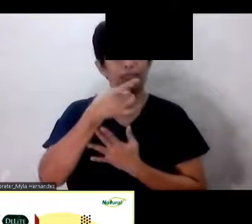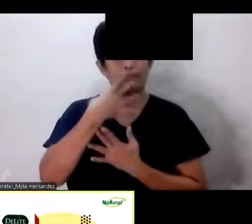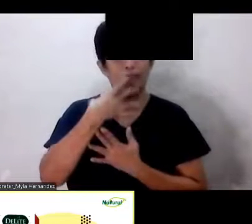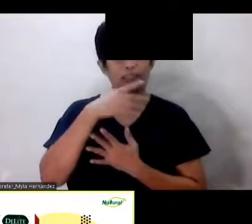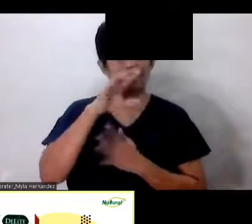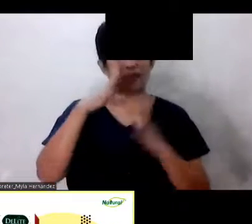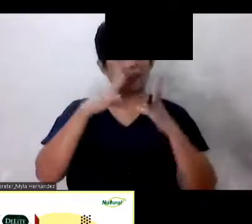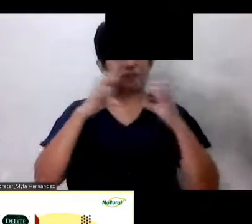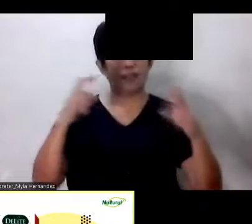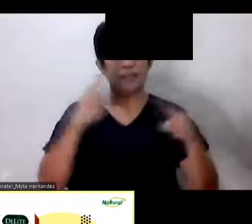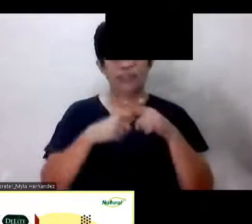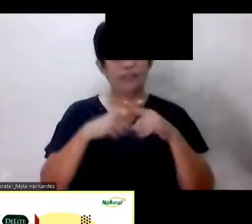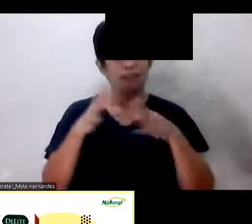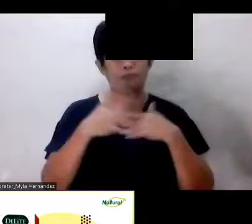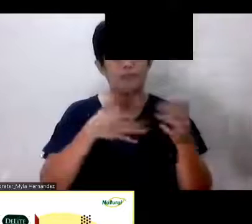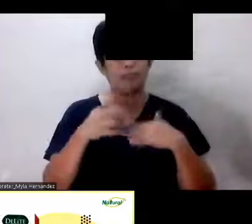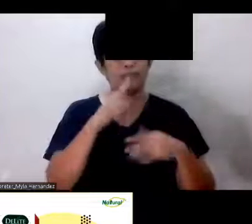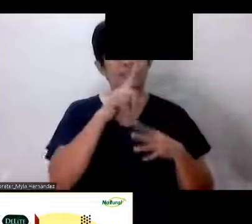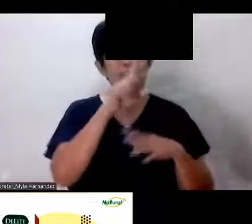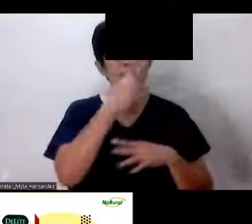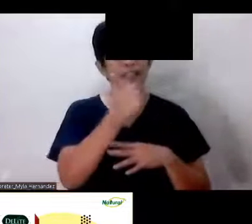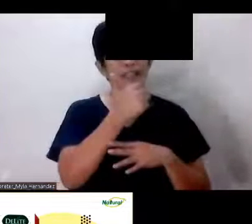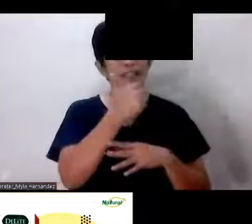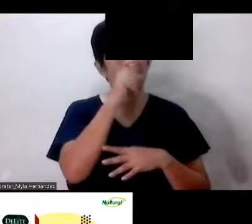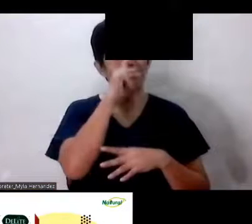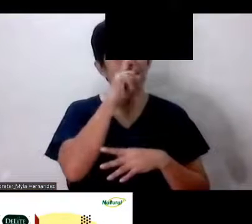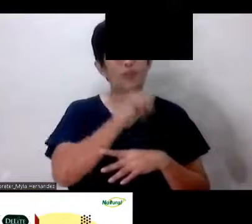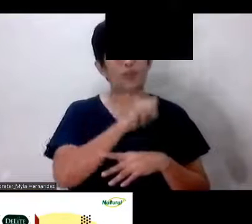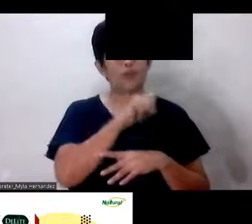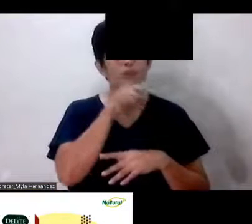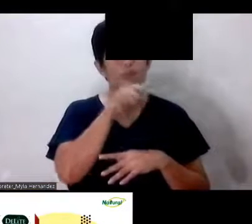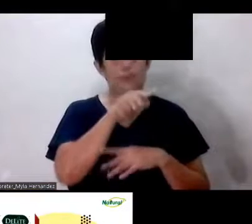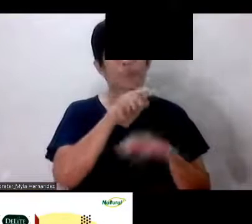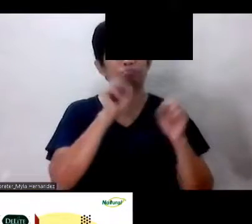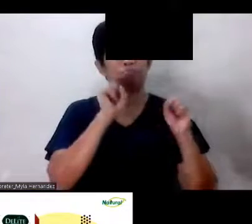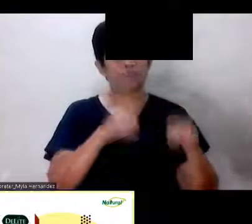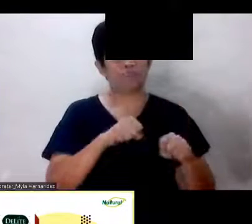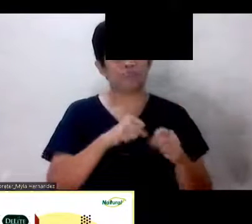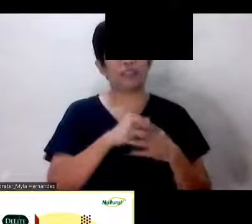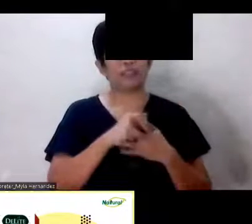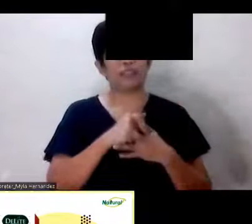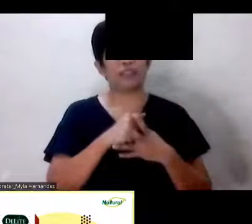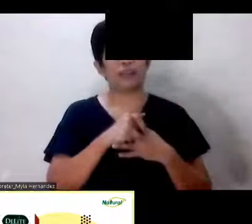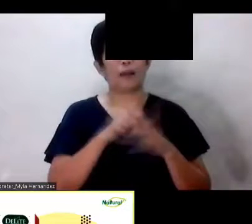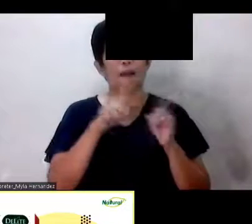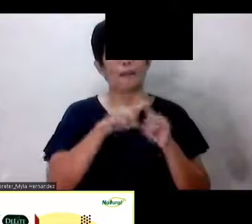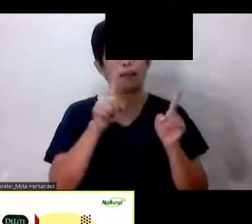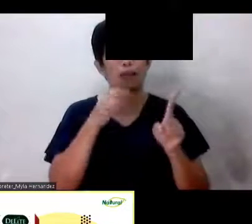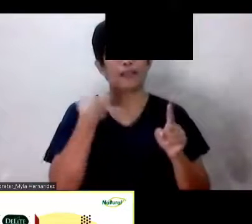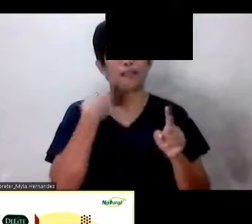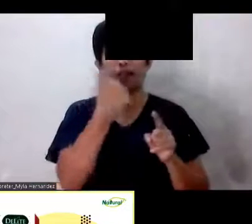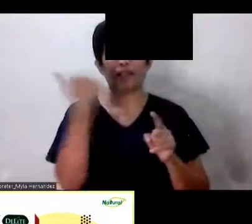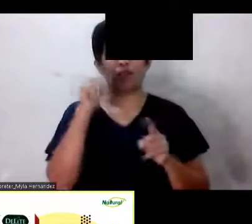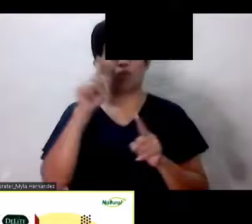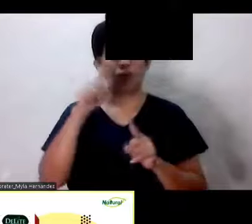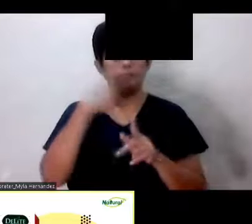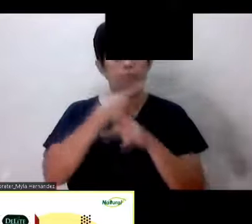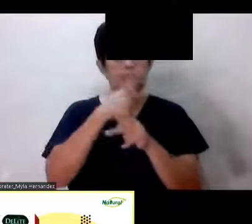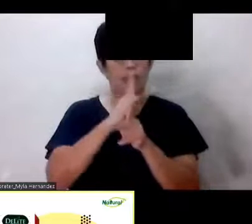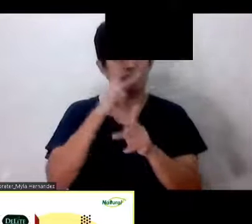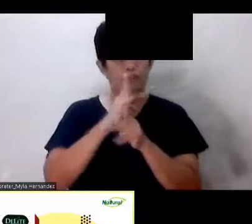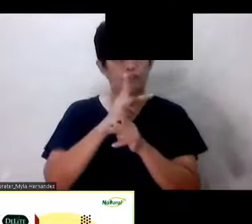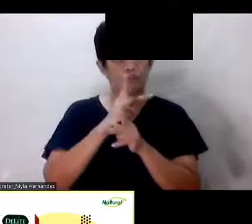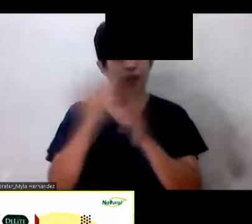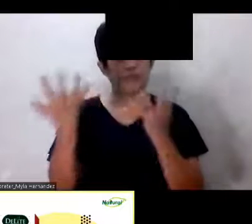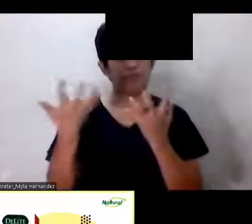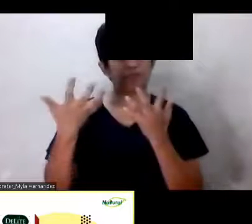kahit 13 years old Okay, kahit 13 years old nakakatulong Okay, pero meron rin kami isang produkto na mas angkop